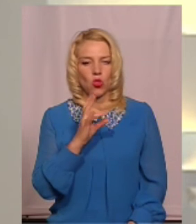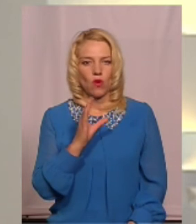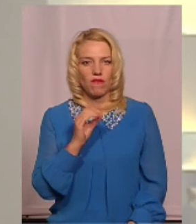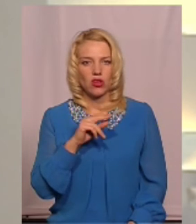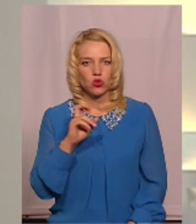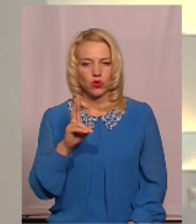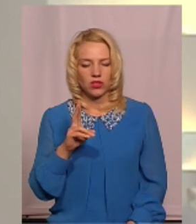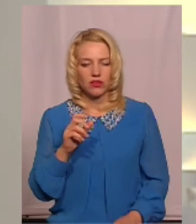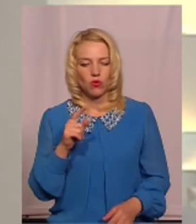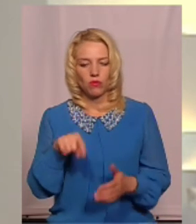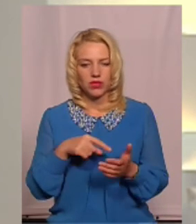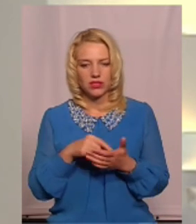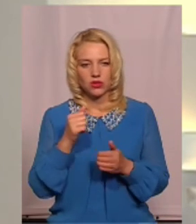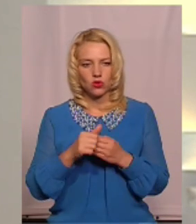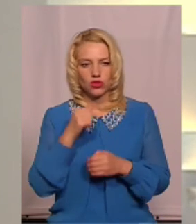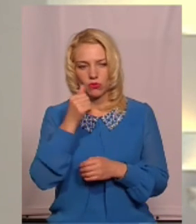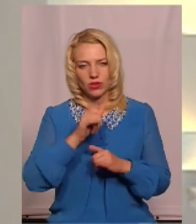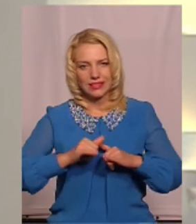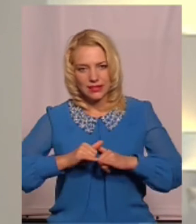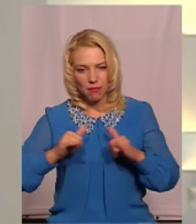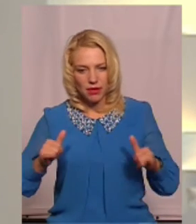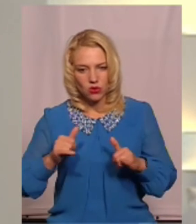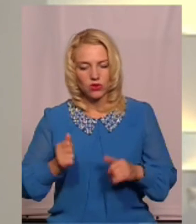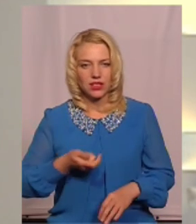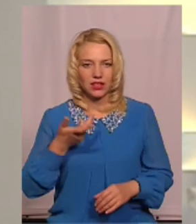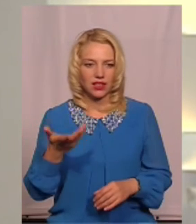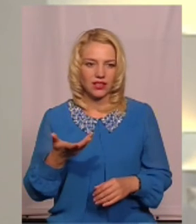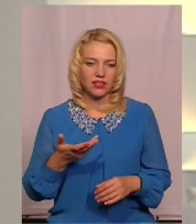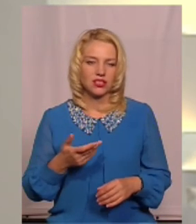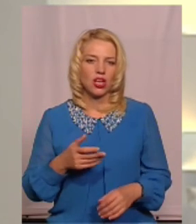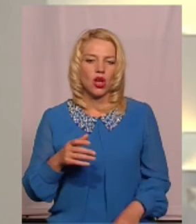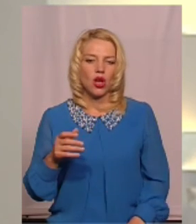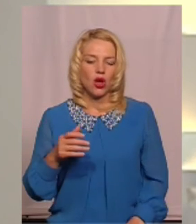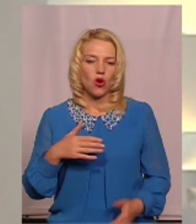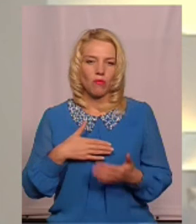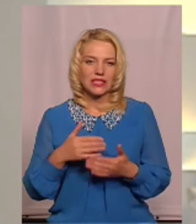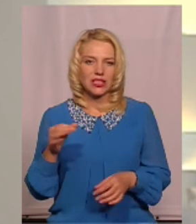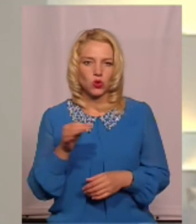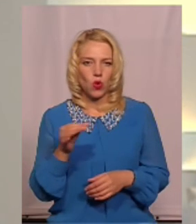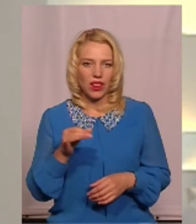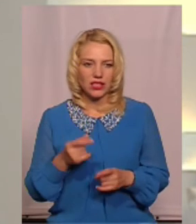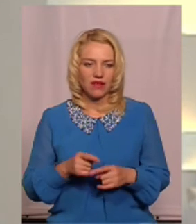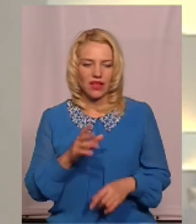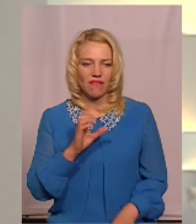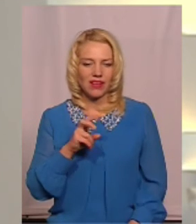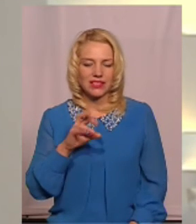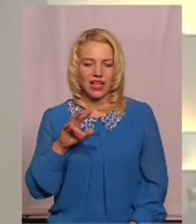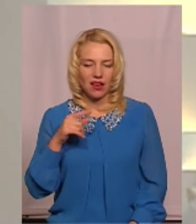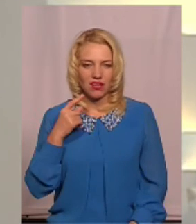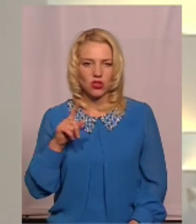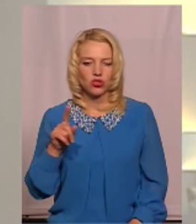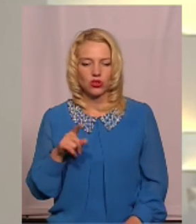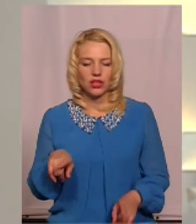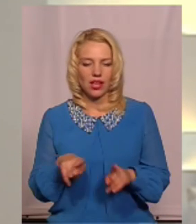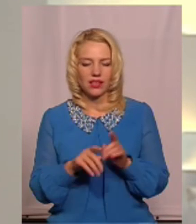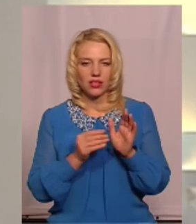місті з кожним роком збільшується кількість громадських туалетів. Крім того, пан Василь каже, що подібних